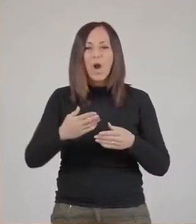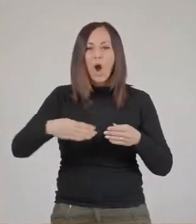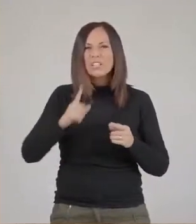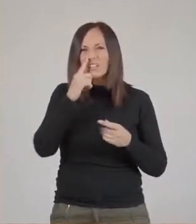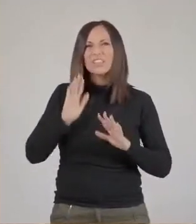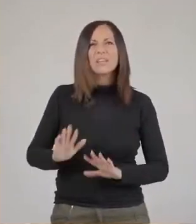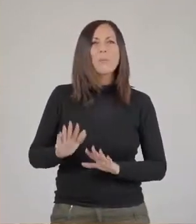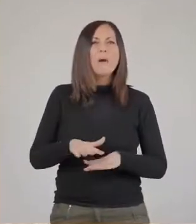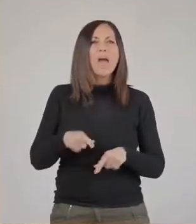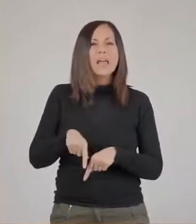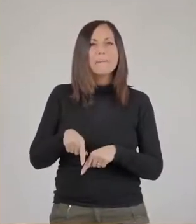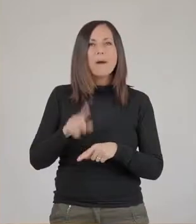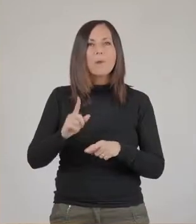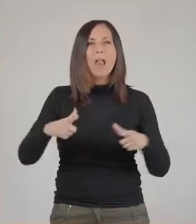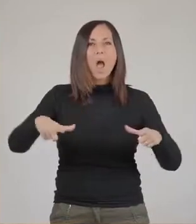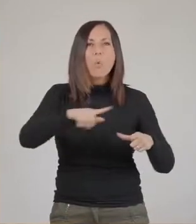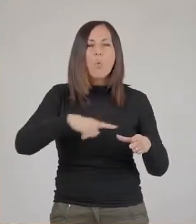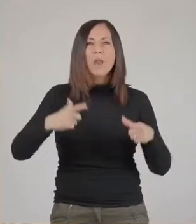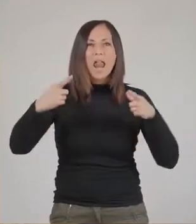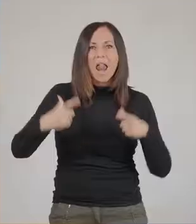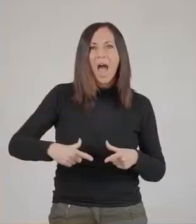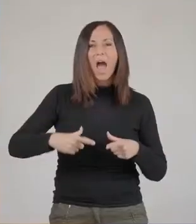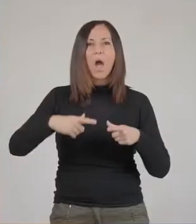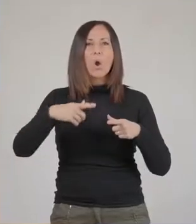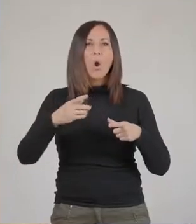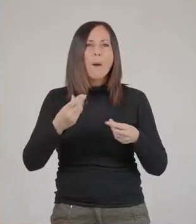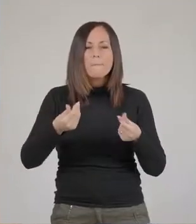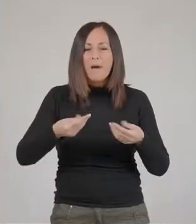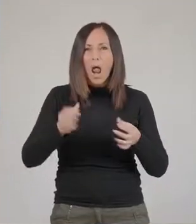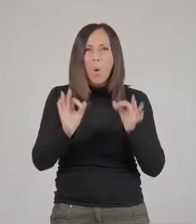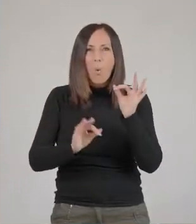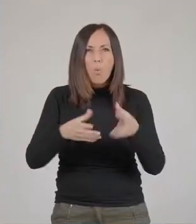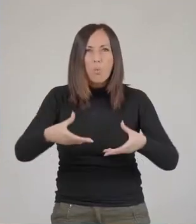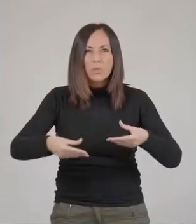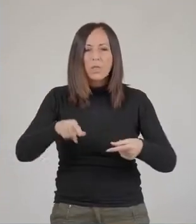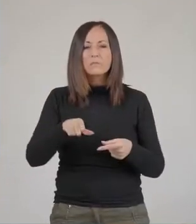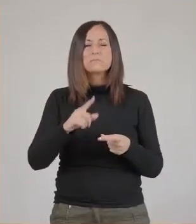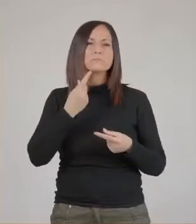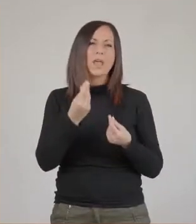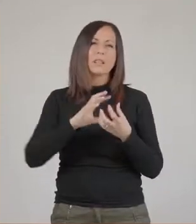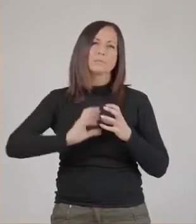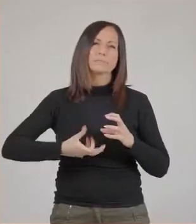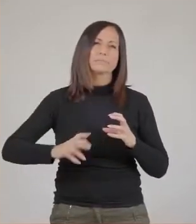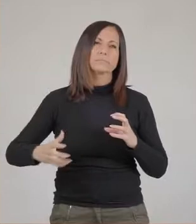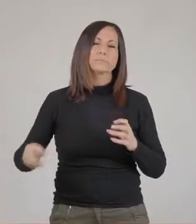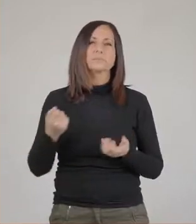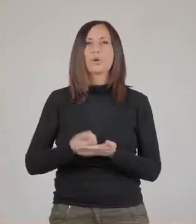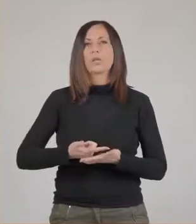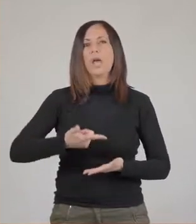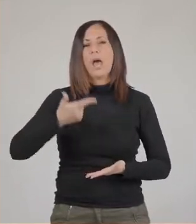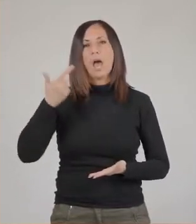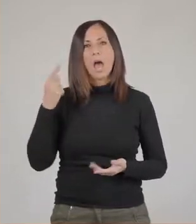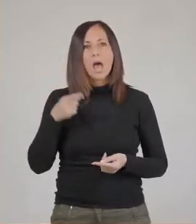che caratterizzano la maremma, lagune, laghi costieri, paludi, uno scrigno di biodiversità estremamente